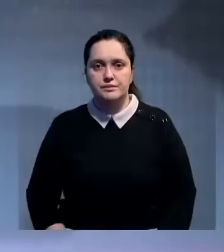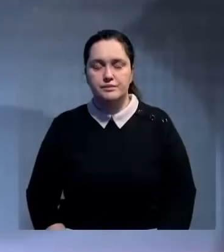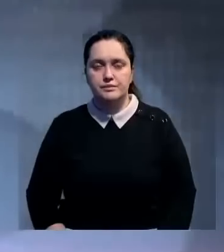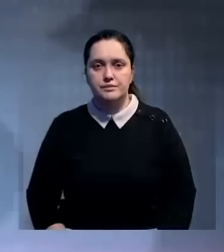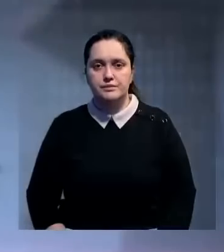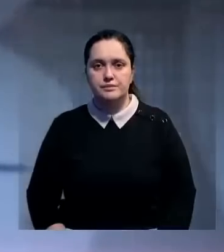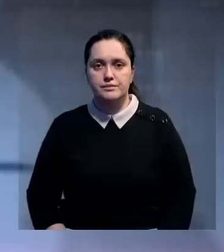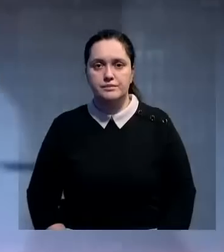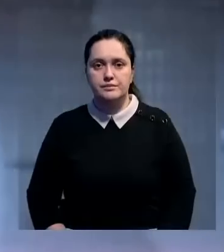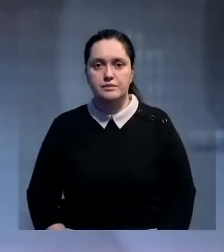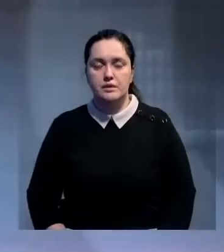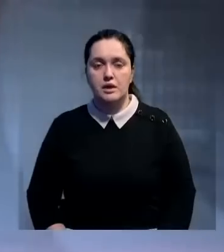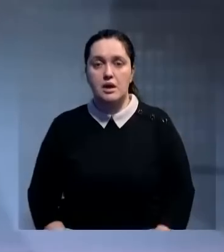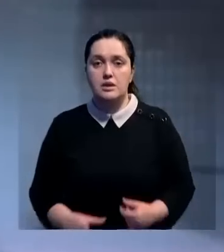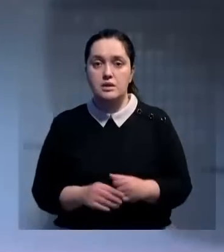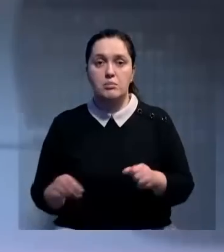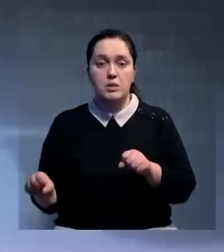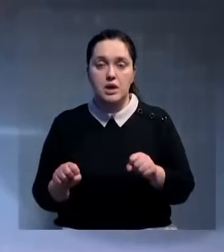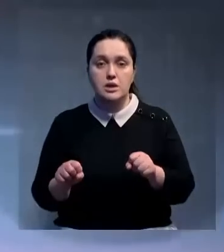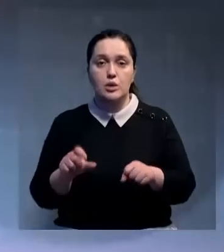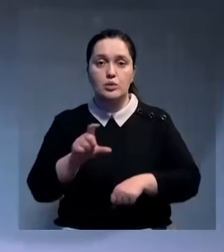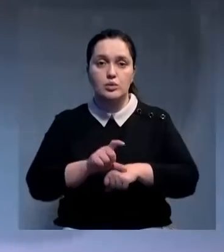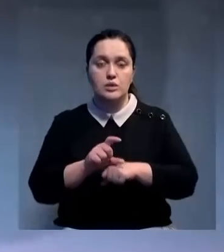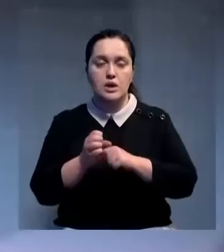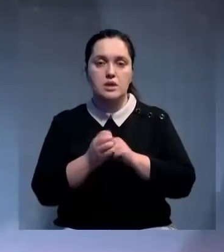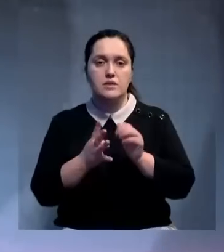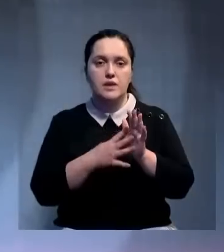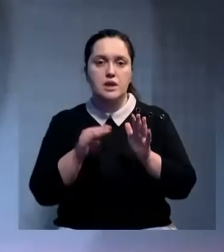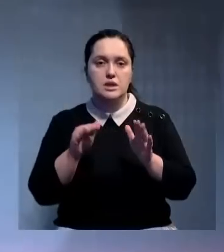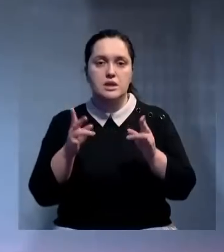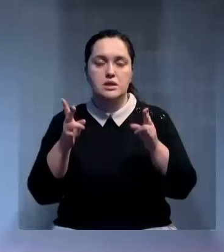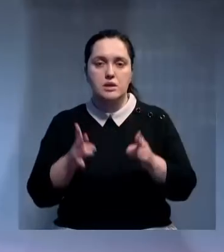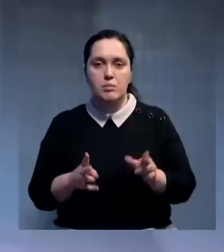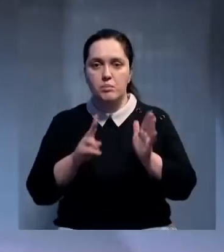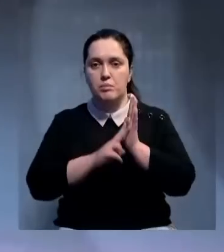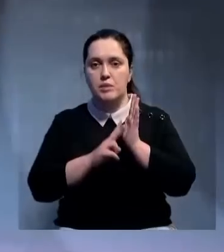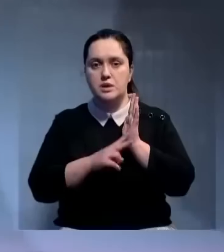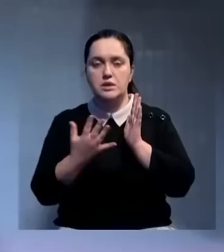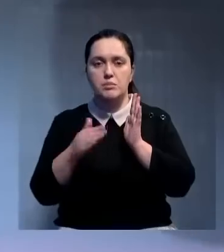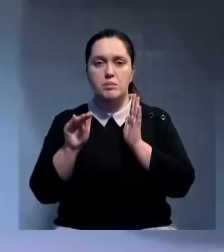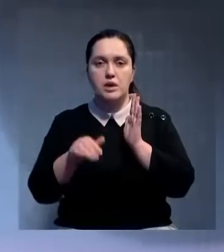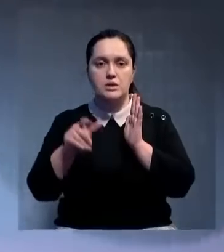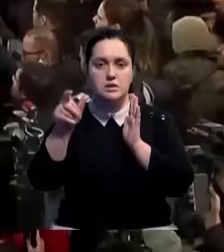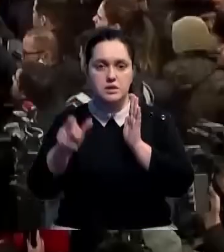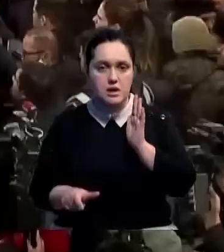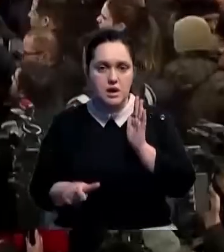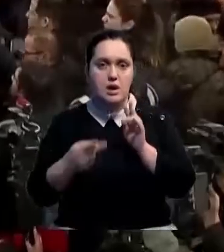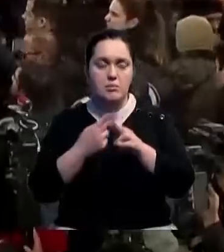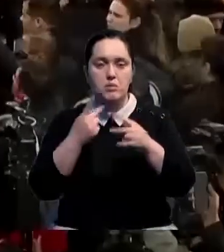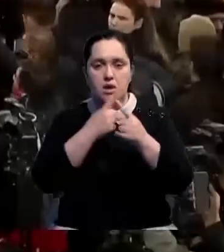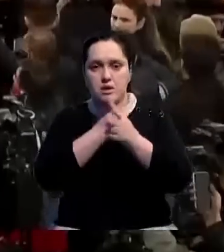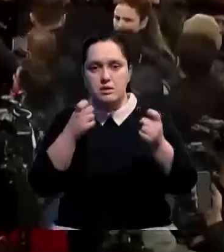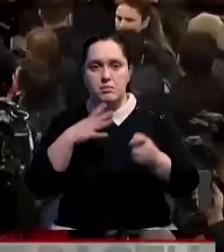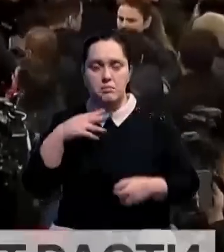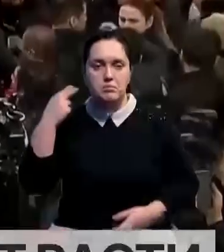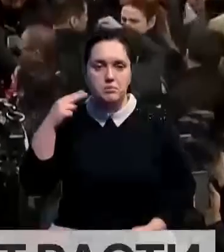Число погибших в результате землетрясения в Турции достигло почти 19 тысяч. Пострадали более 75 тысяч